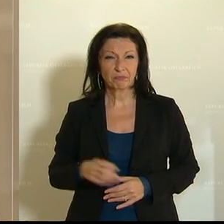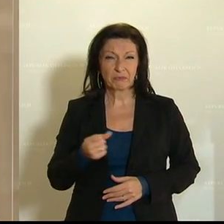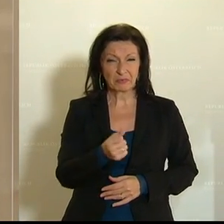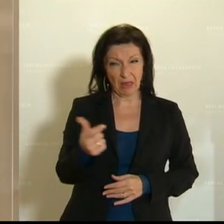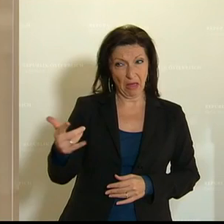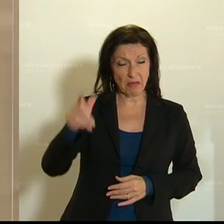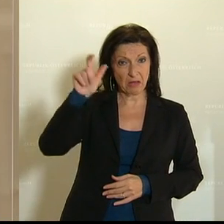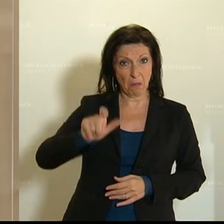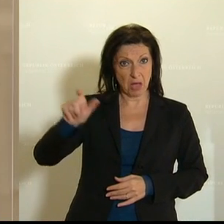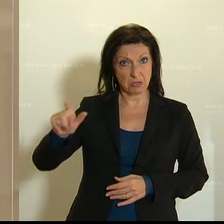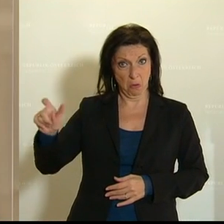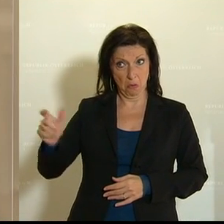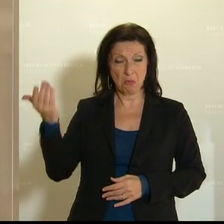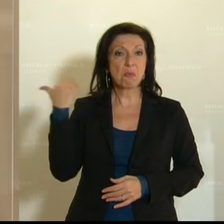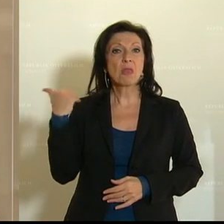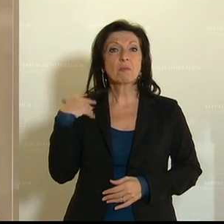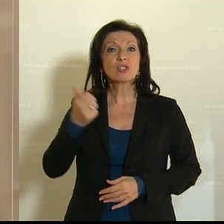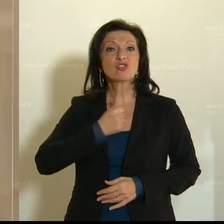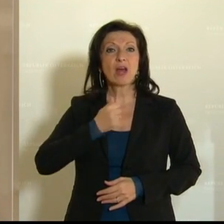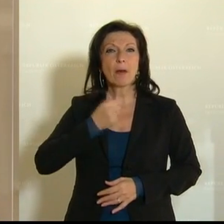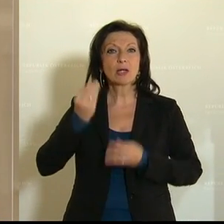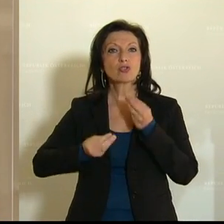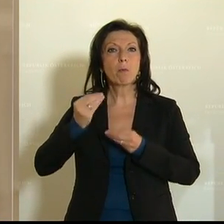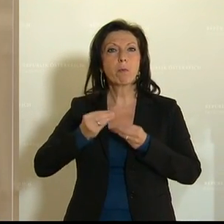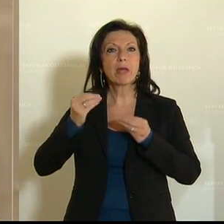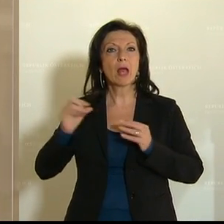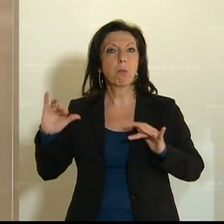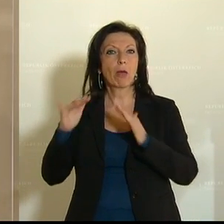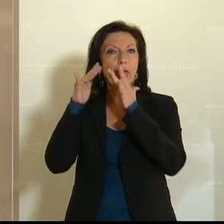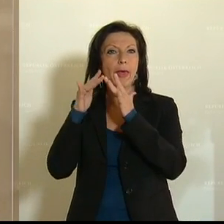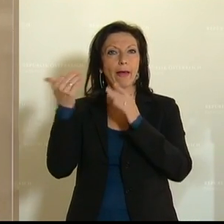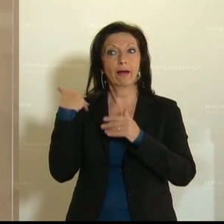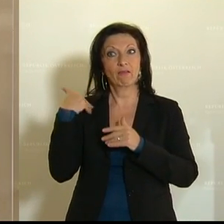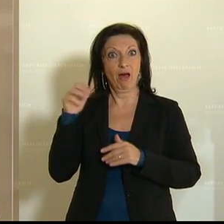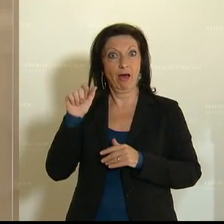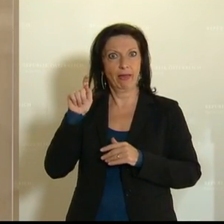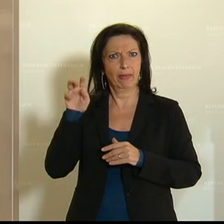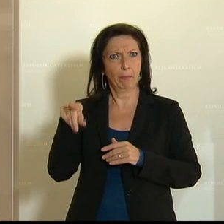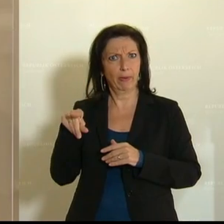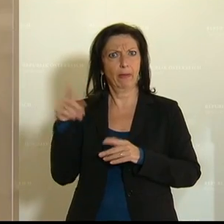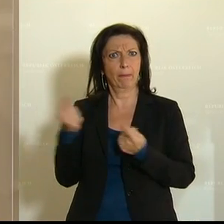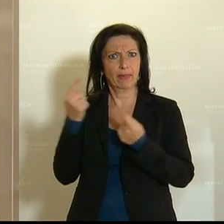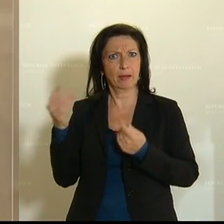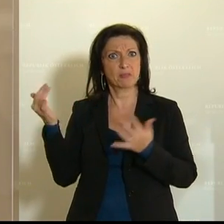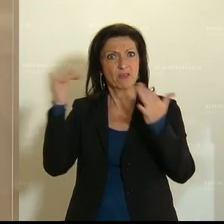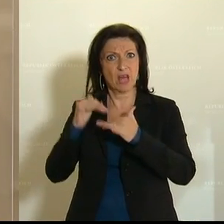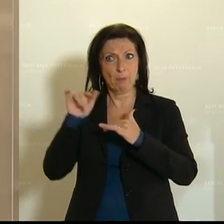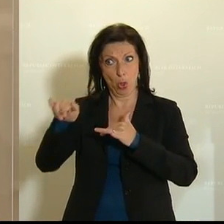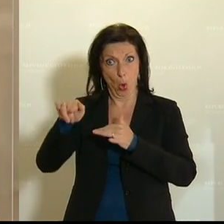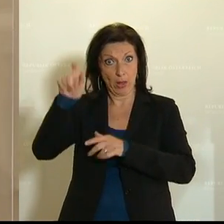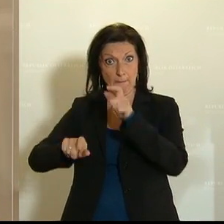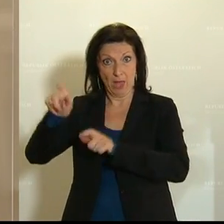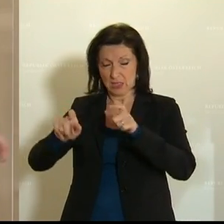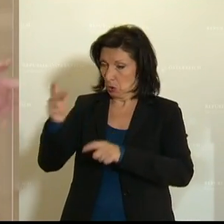von ihnen getroffen, als ich in Spielberg in der Steiermark war, bei einer Betriebsversammlung von ATB. Über 200 Leute wurden dort